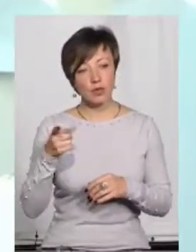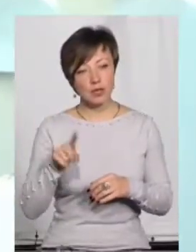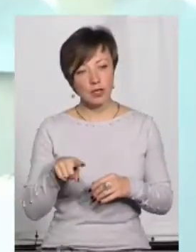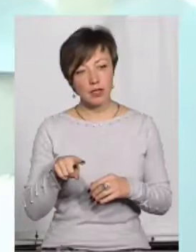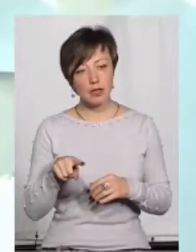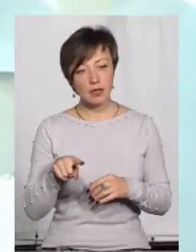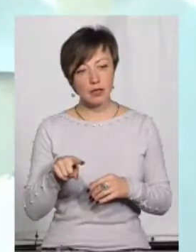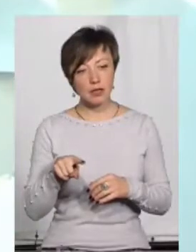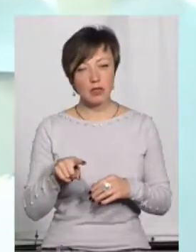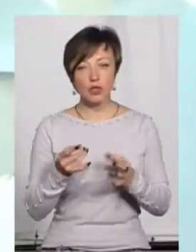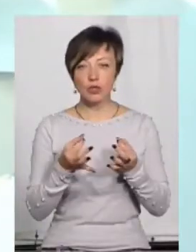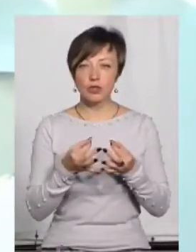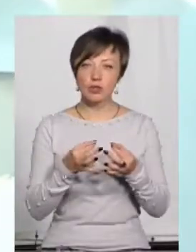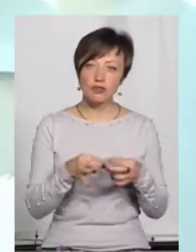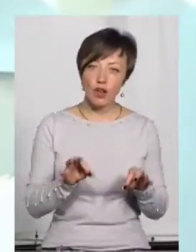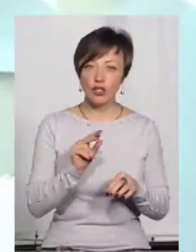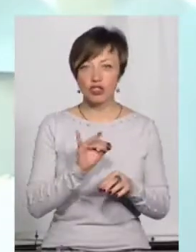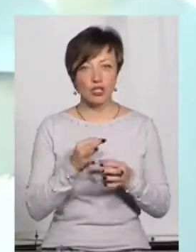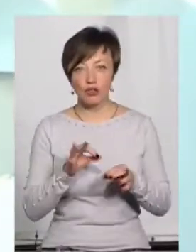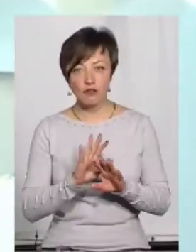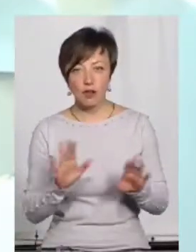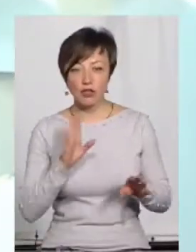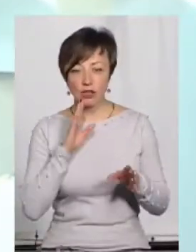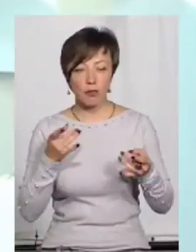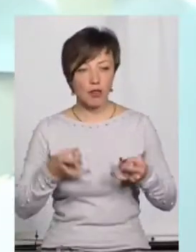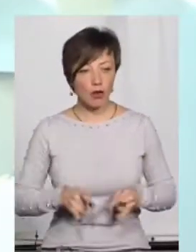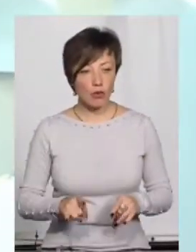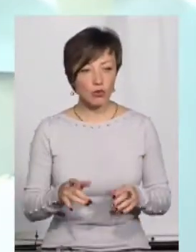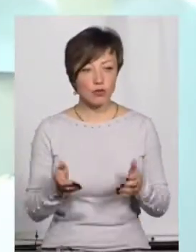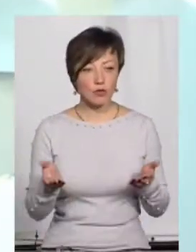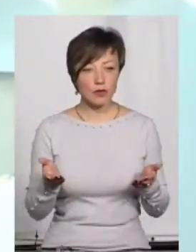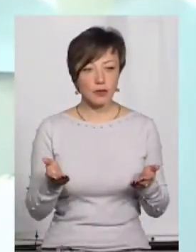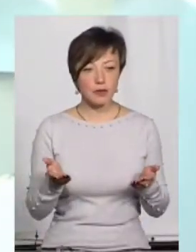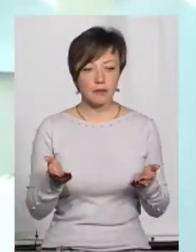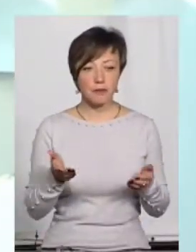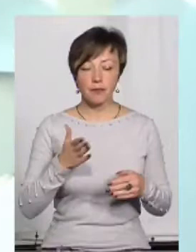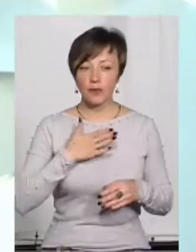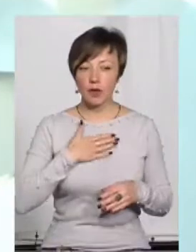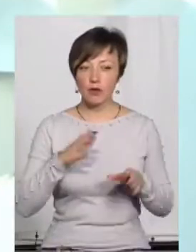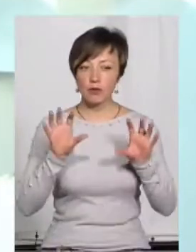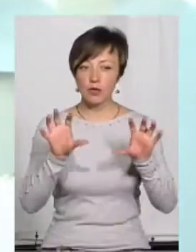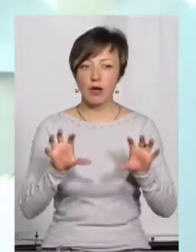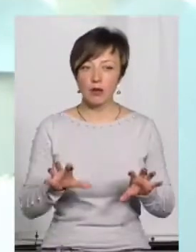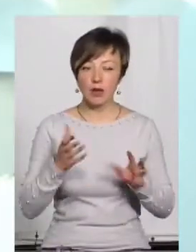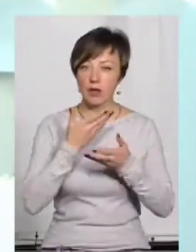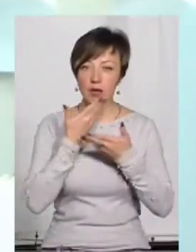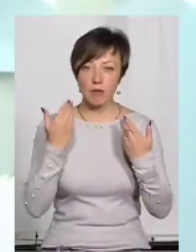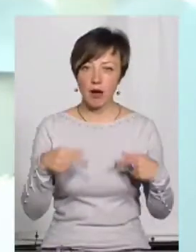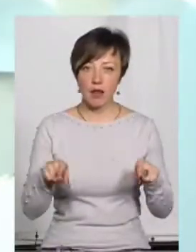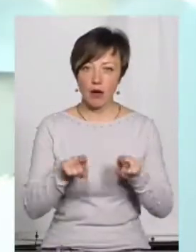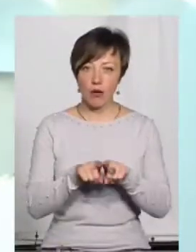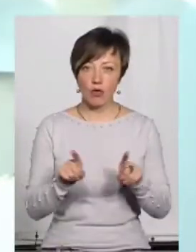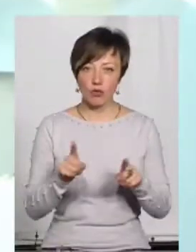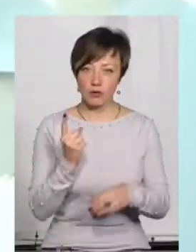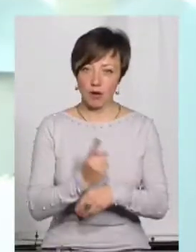щоб дозволити, чи дозволяється таким жінкам народжувати, в нашому законодавстві немає такого,